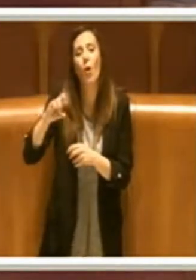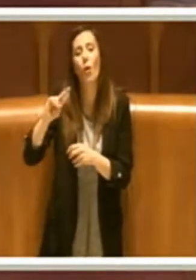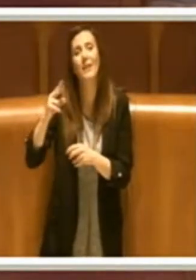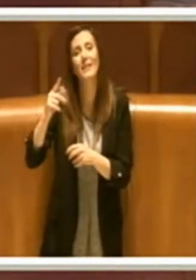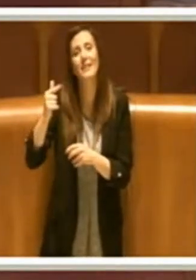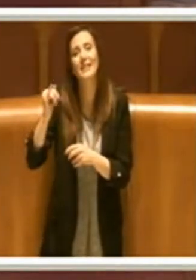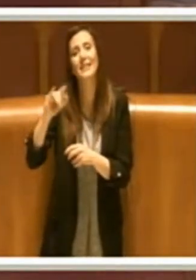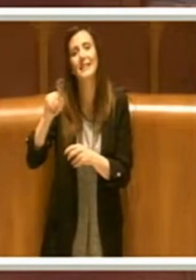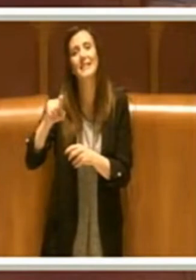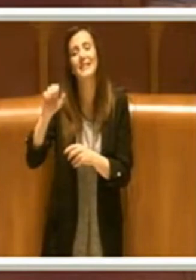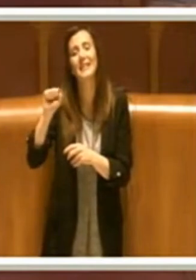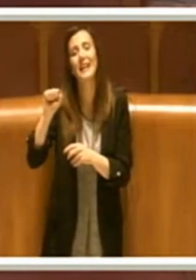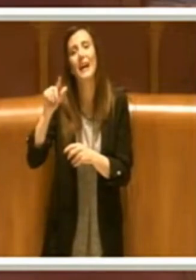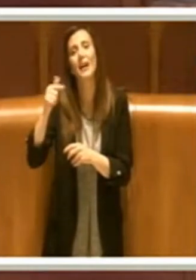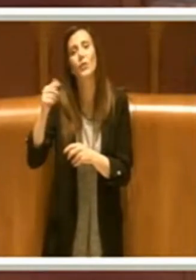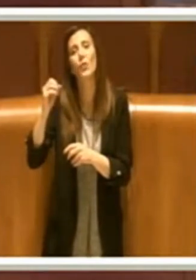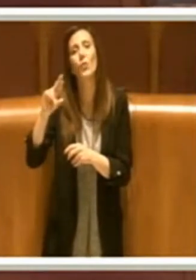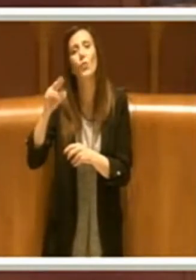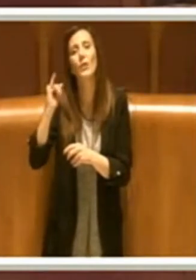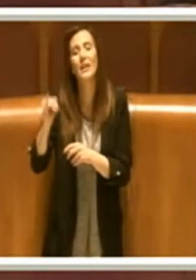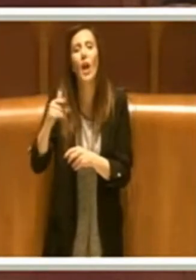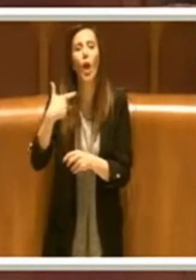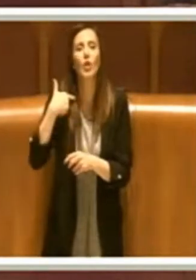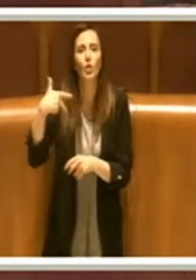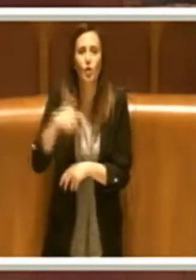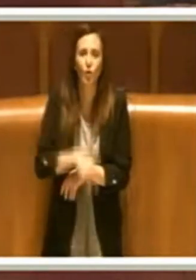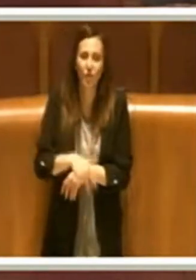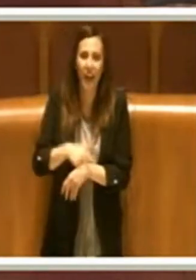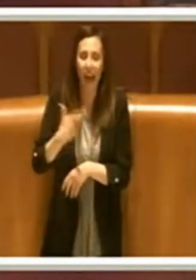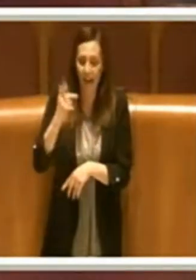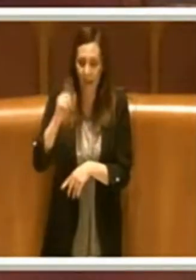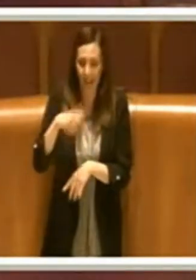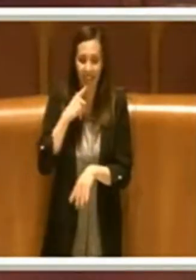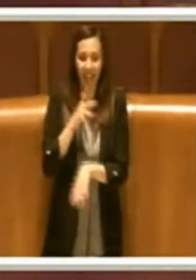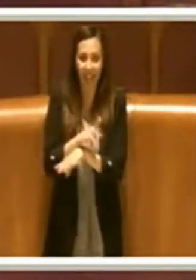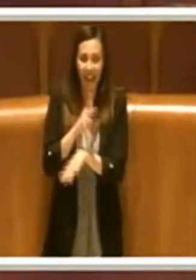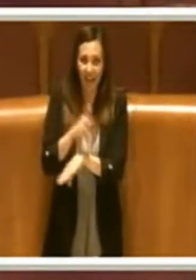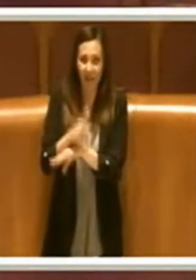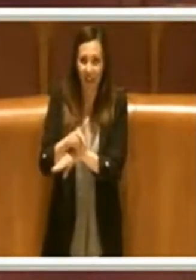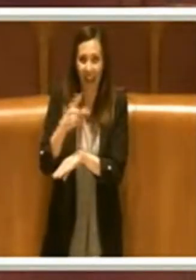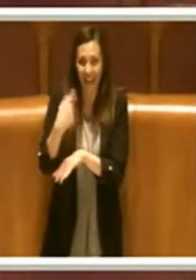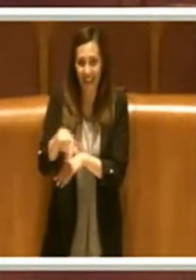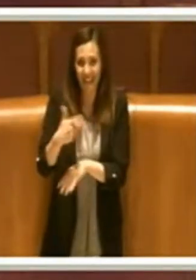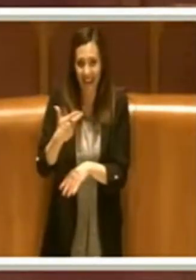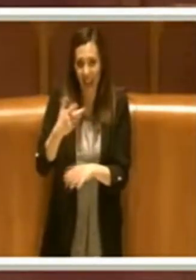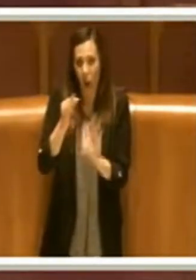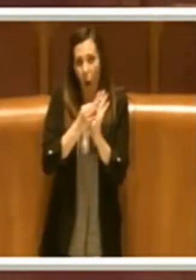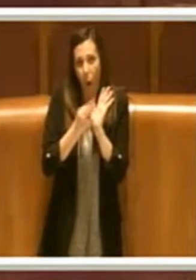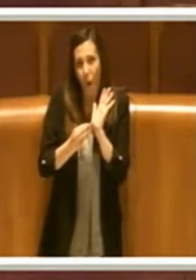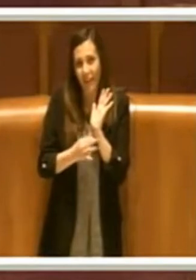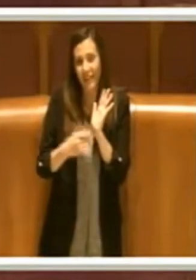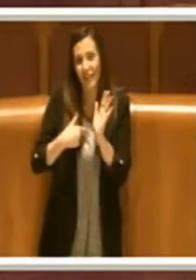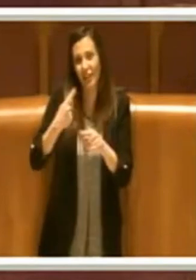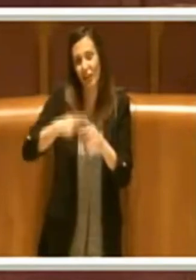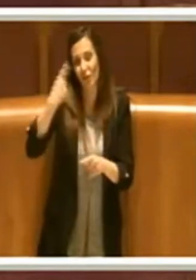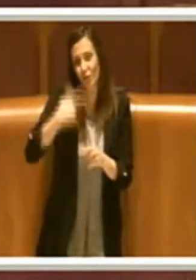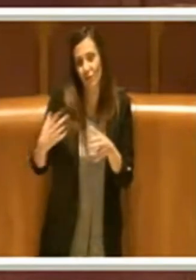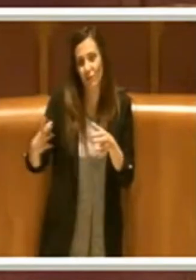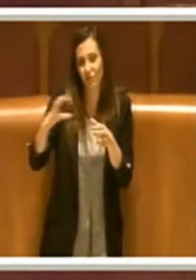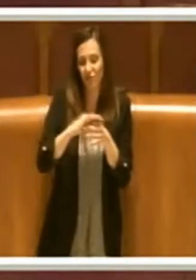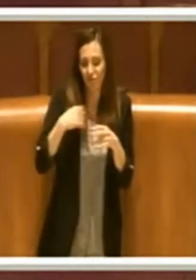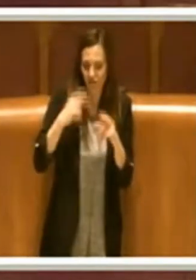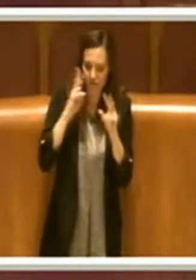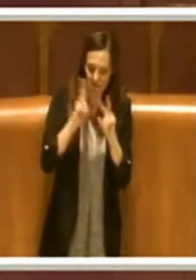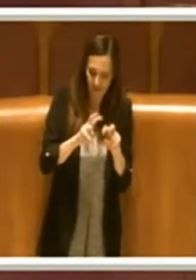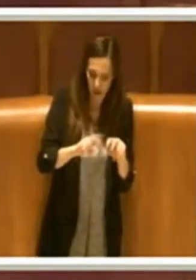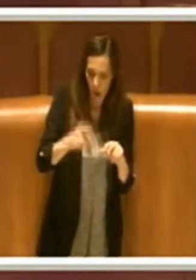quindi una serie di interventi che appunto compongono i miei ordini del giorno, visto analizzando anche